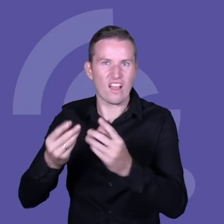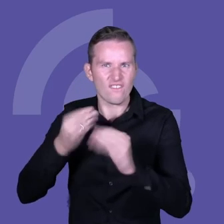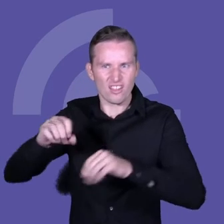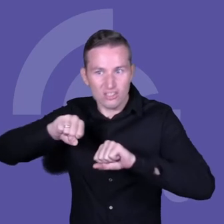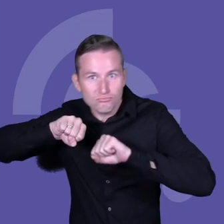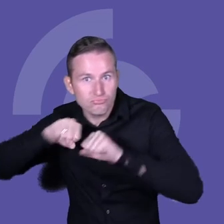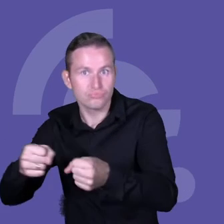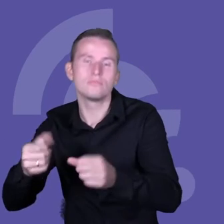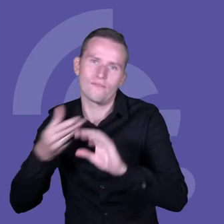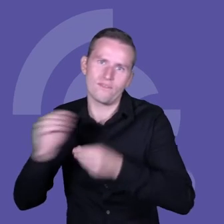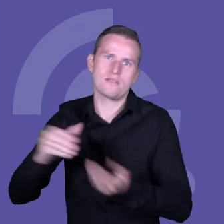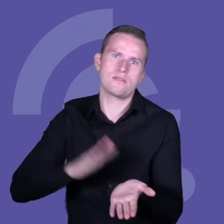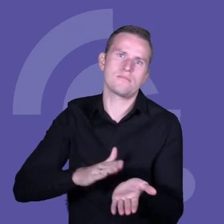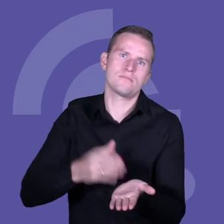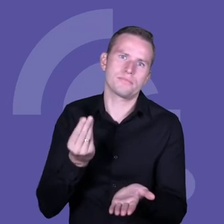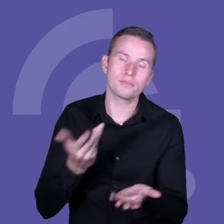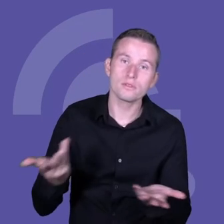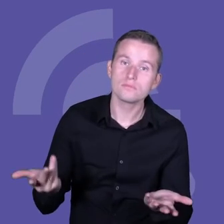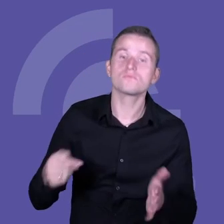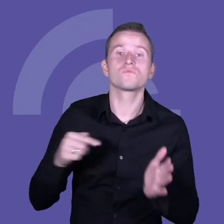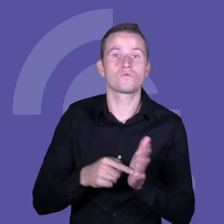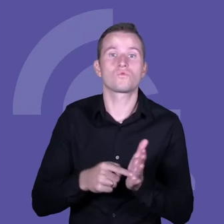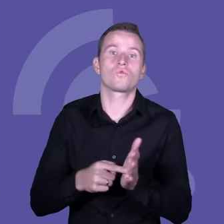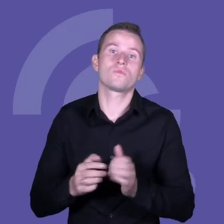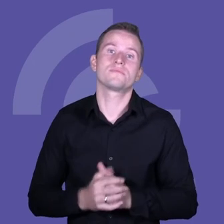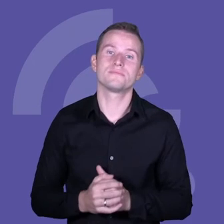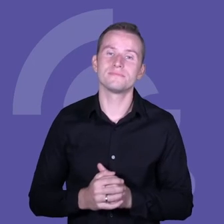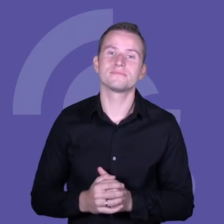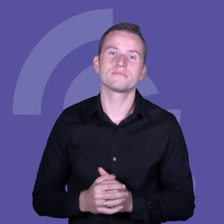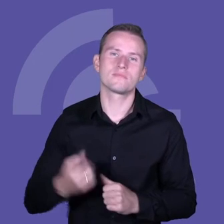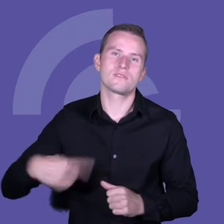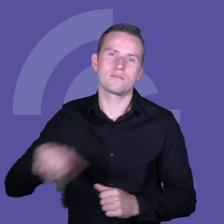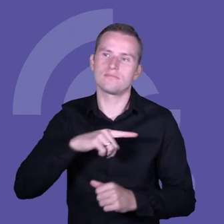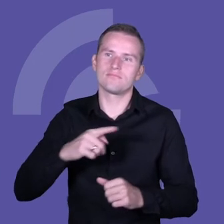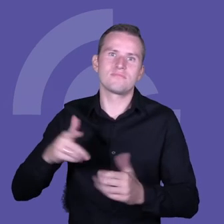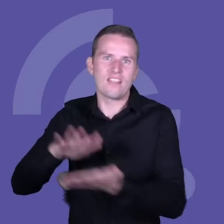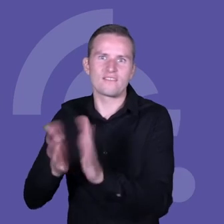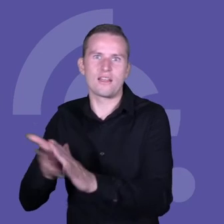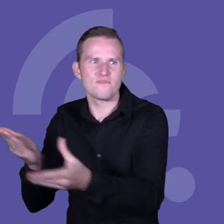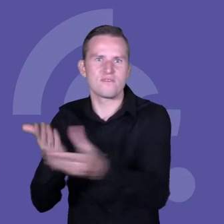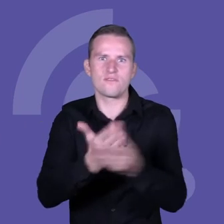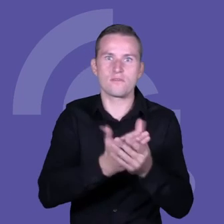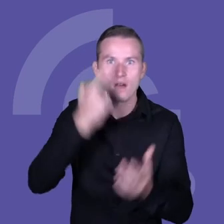innowacyjność i produktywność wzajemnie się w gospodarce napędzają. I teraz,